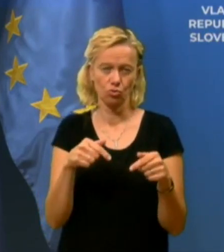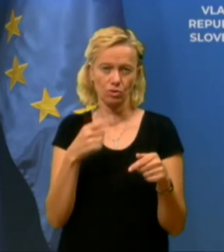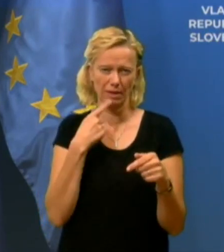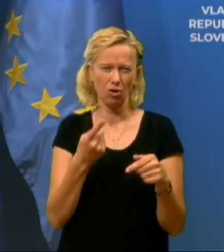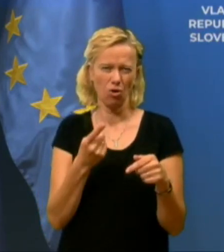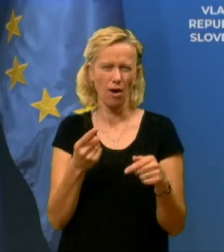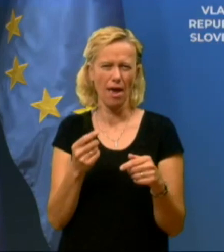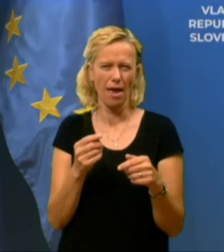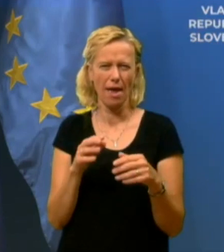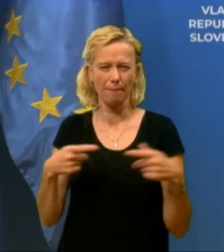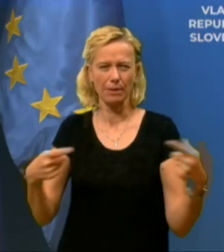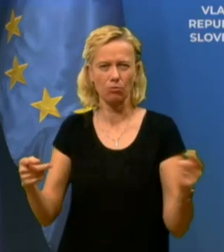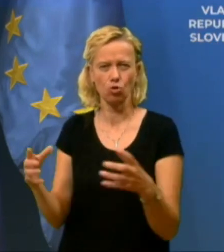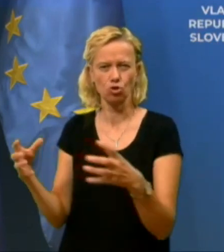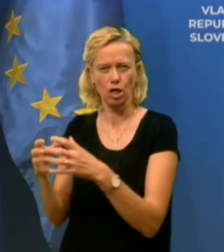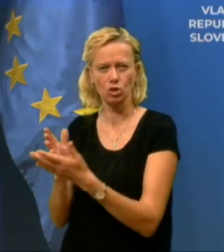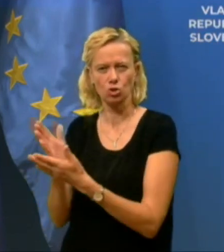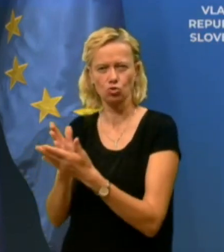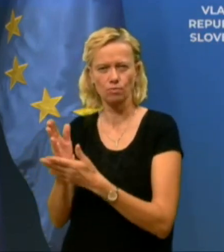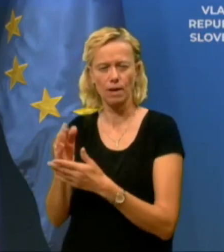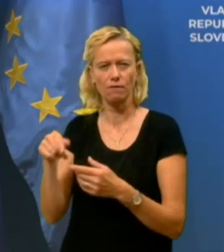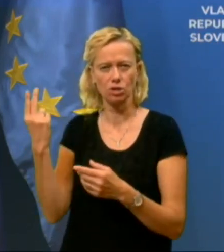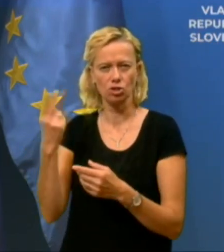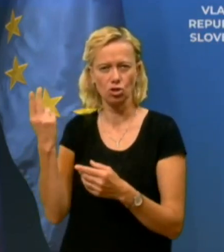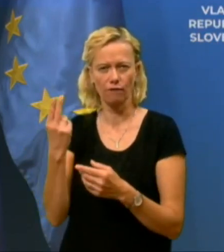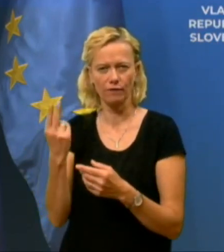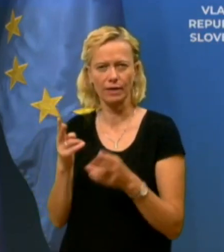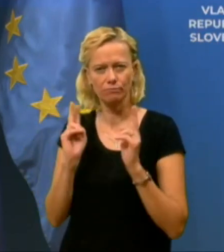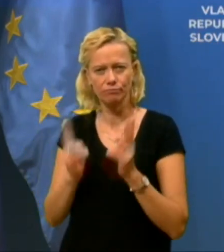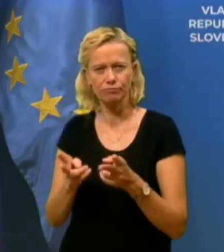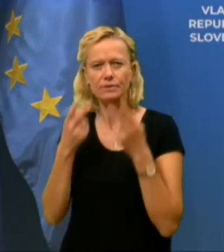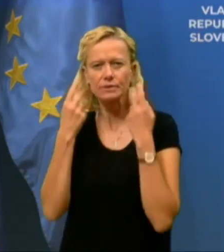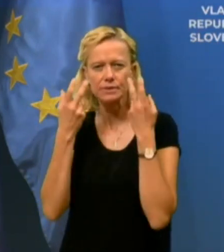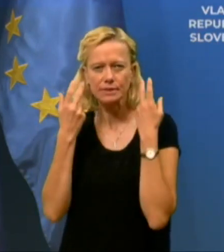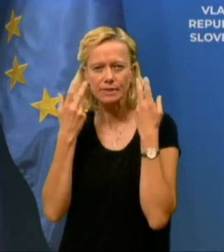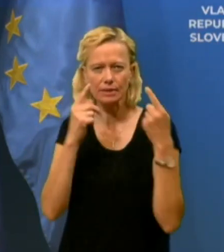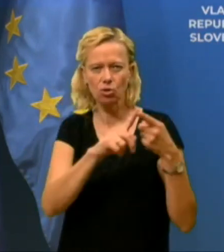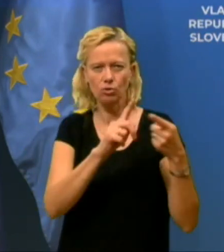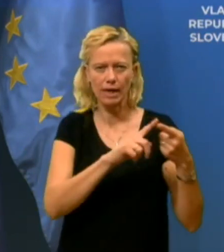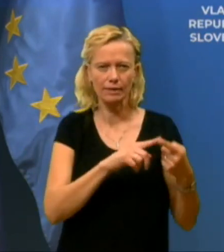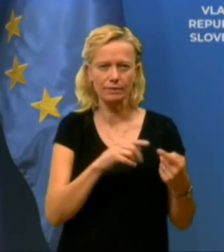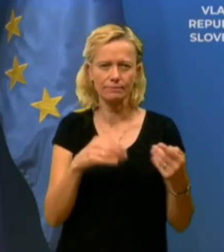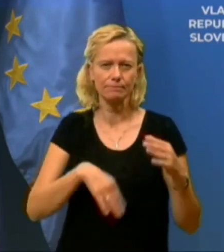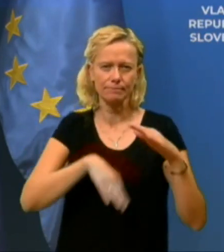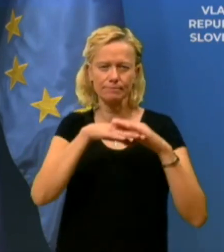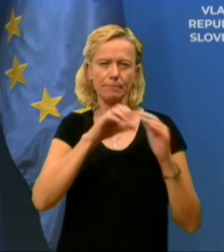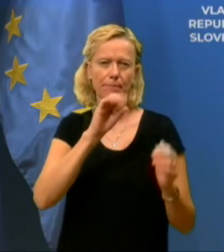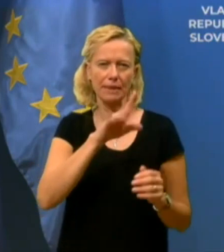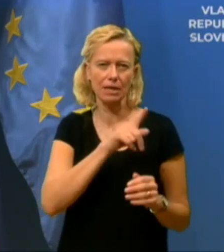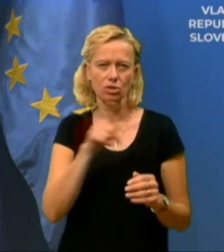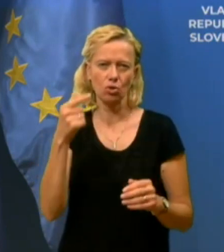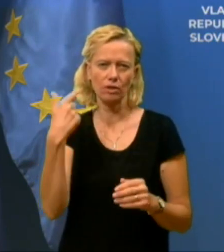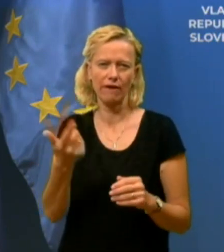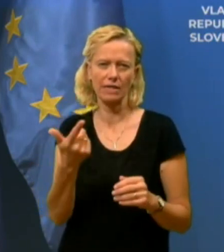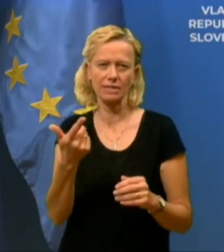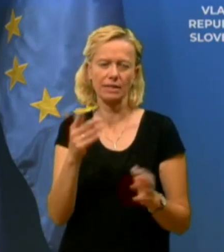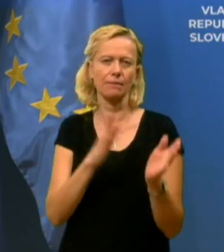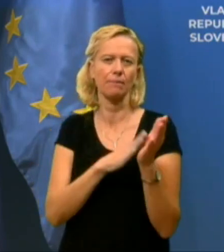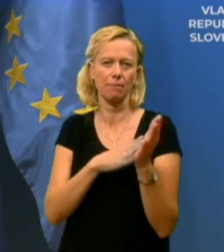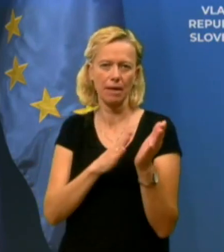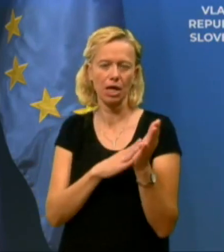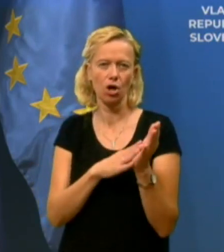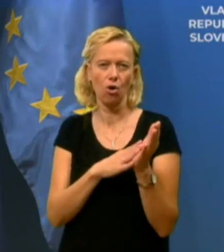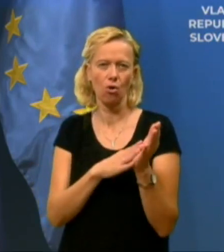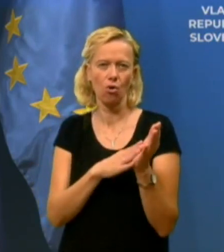služba zmore v Sloveniji narediti približno, iskati kontakte 15, maksimalno do 20 primirov